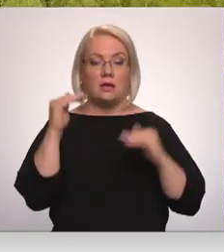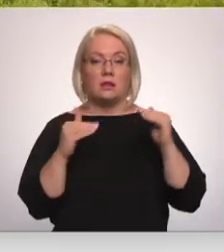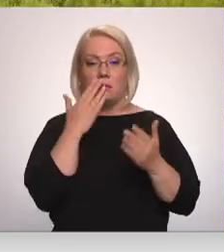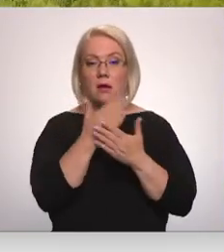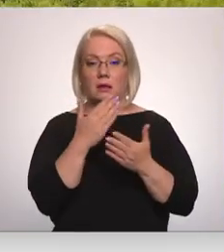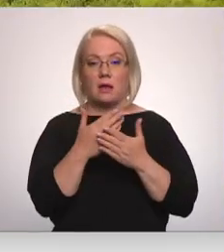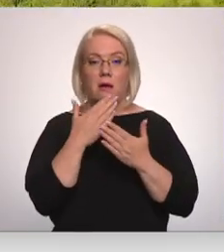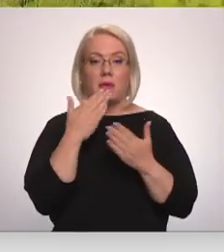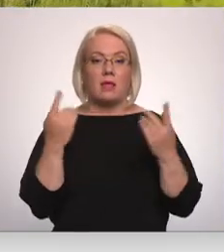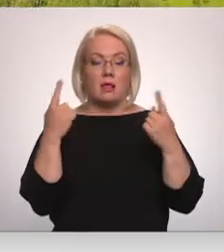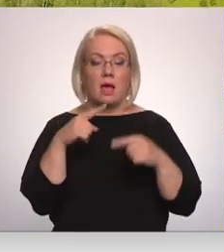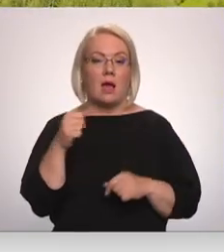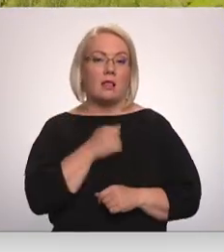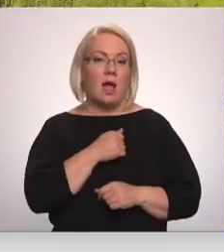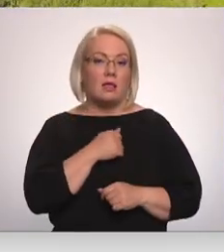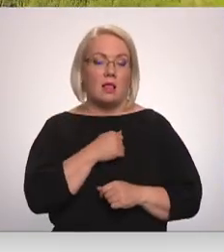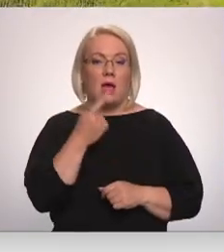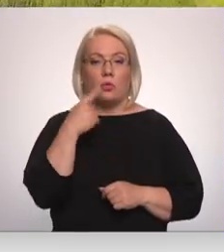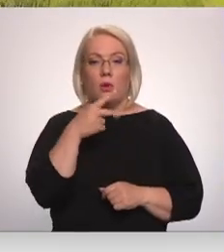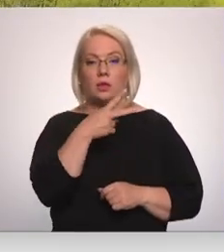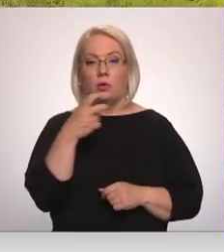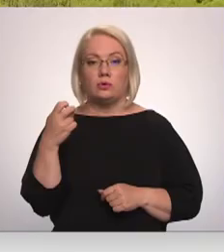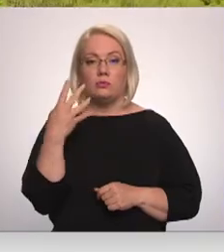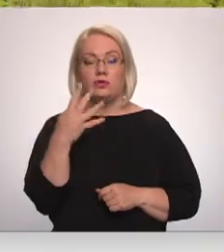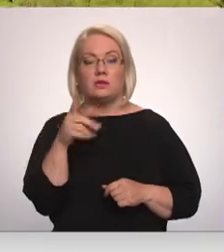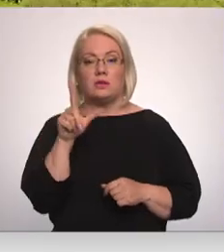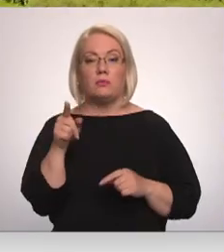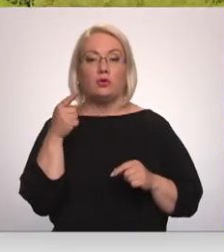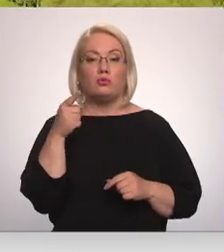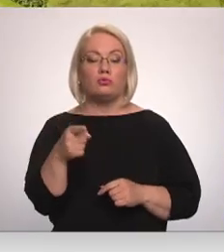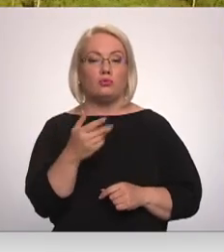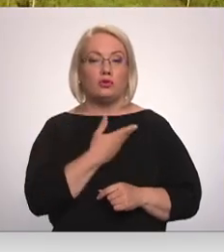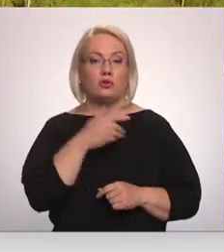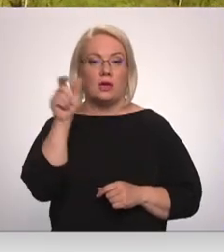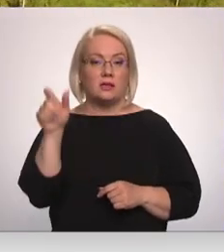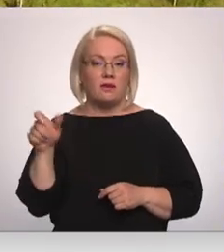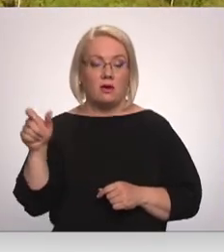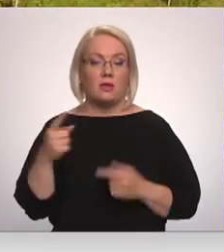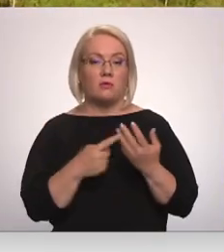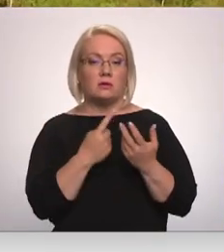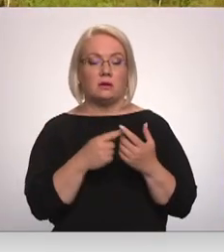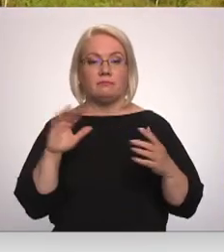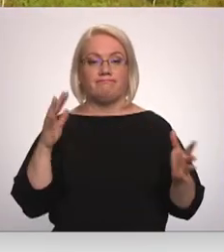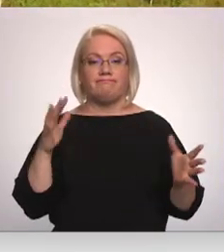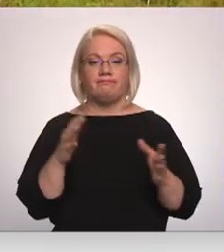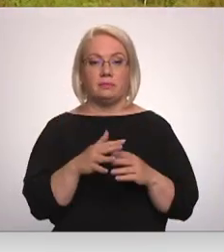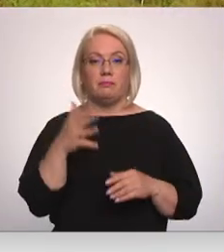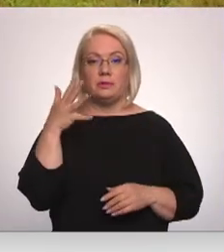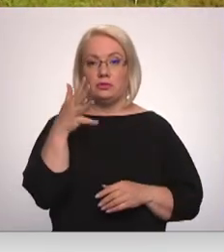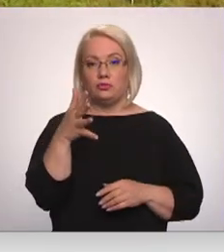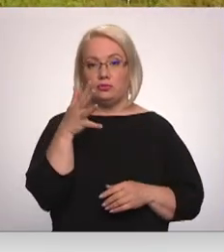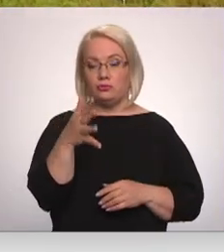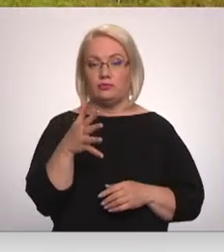laikā Latgalē no vairāka nekā 247 tūkstošiem iedzīvotāju to skaits samazinājies par aptuveni, pieciem